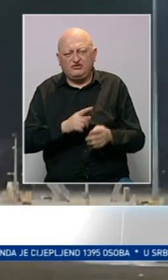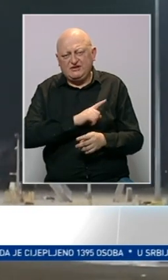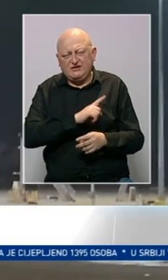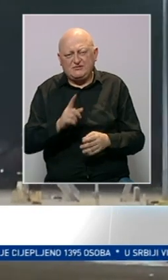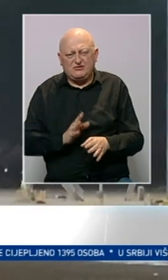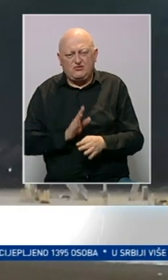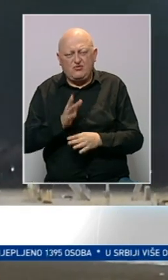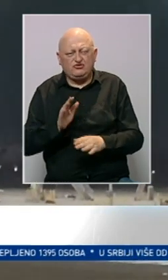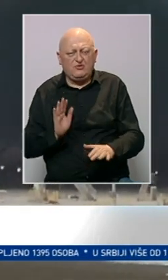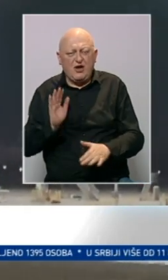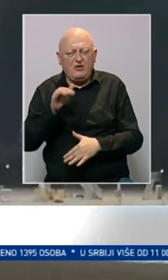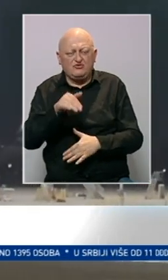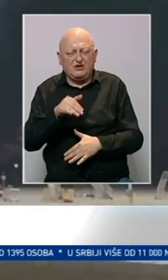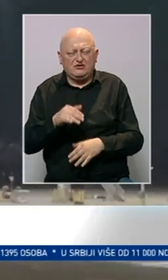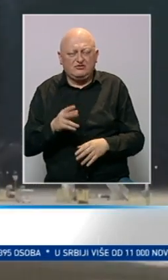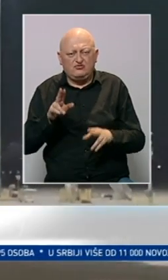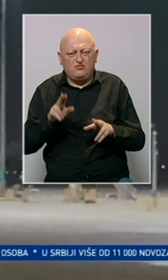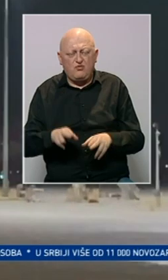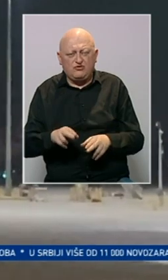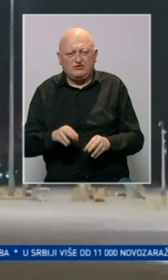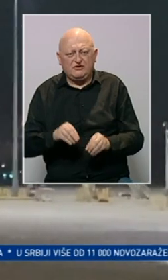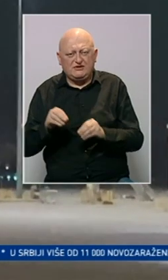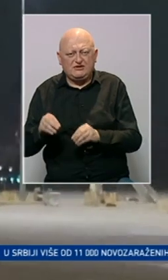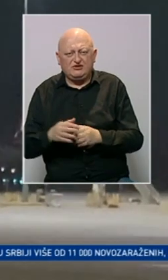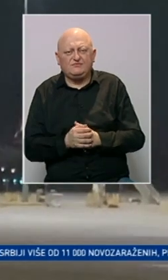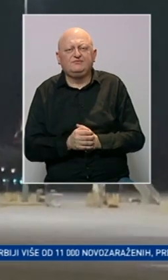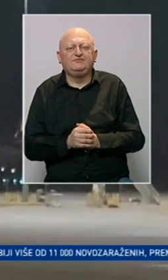zabrana ulaska u Australiju uz mogućnost izuzeća.